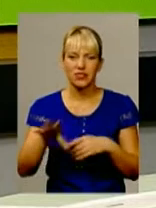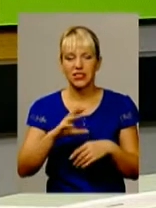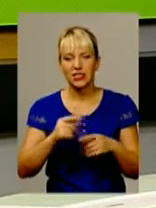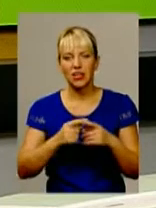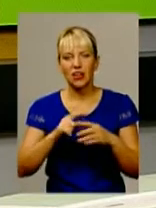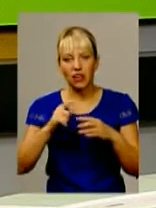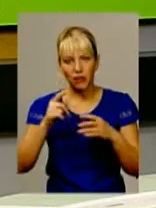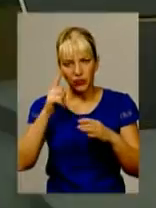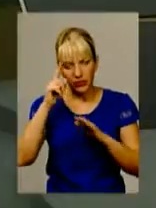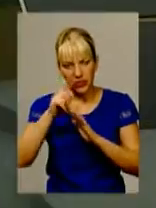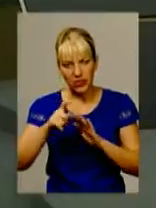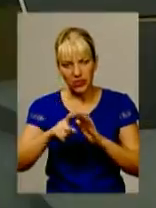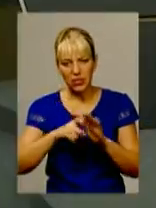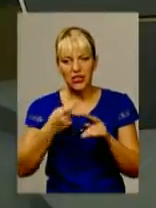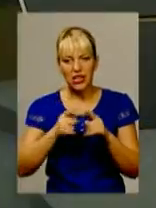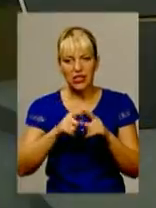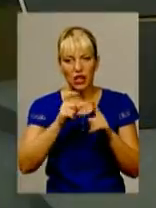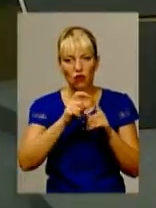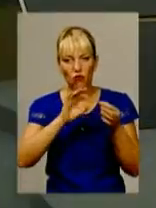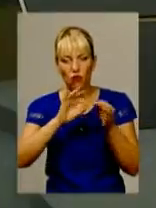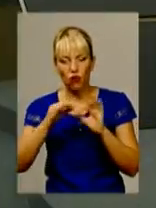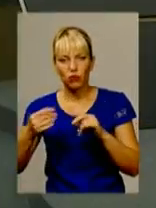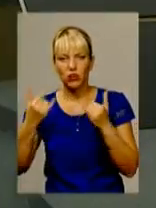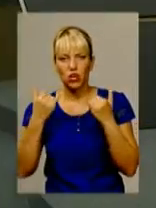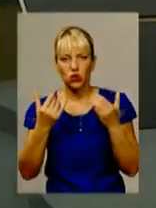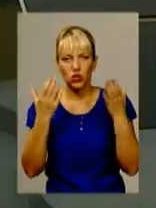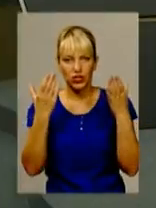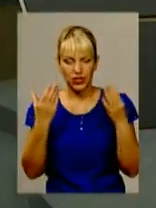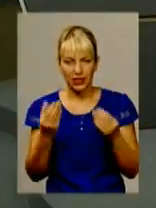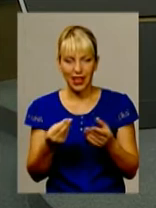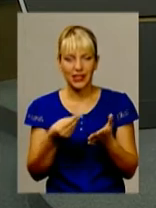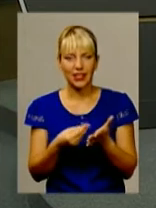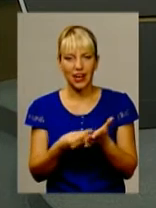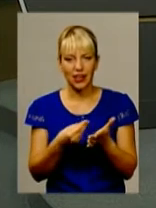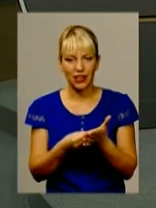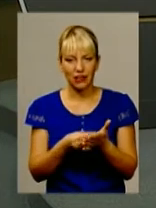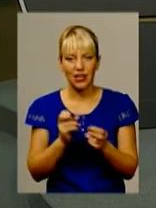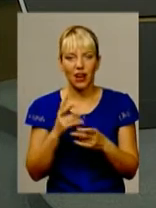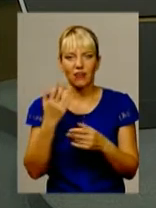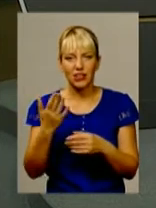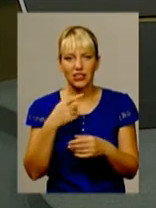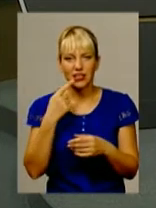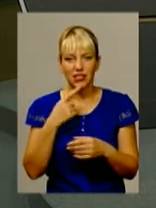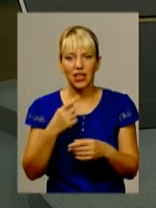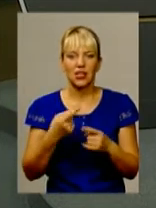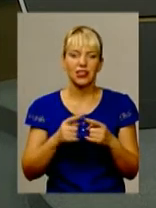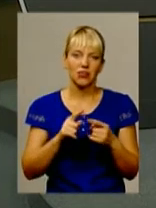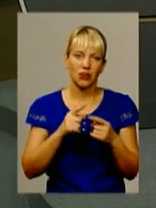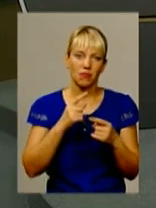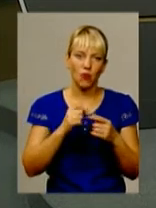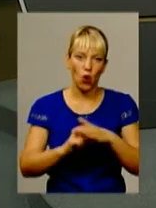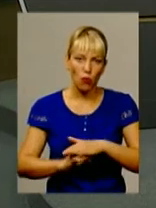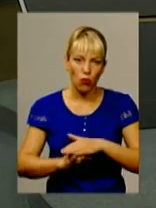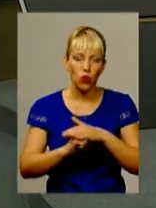методикою і ми отримуємо відповідний тариф. На сьогоднішній даний тариф, як ви сказали, більш-менш обортований тариф 3,54 гривні, це